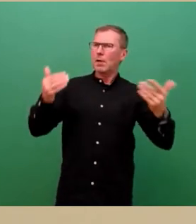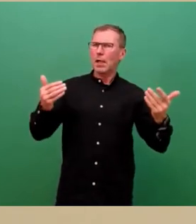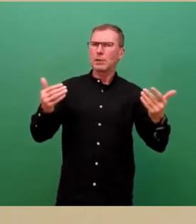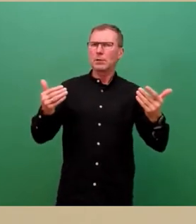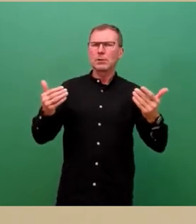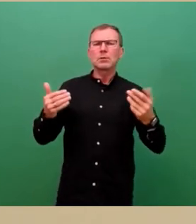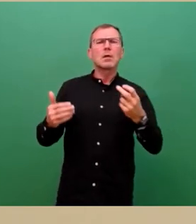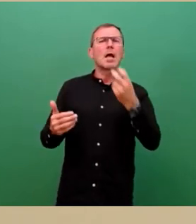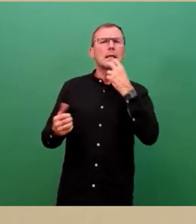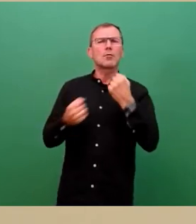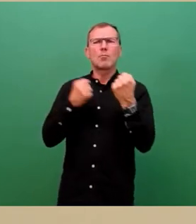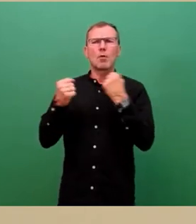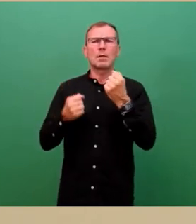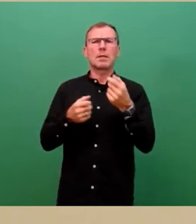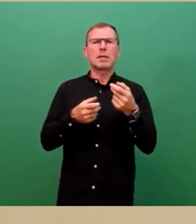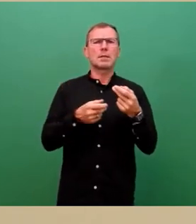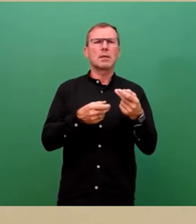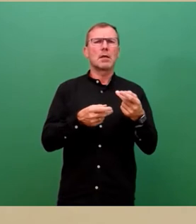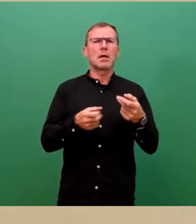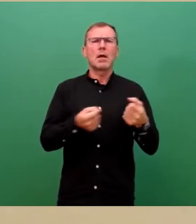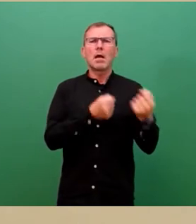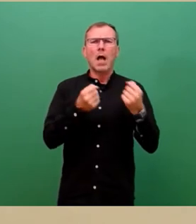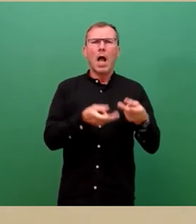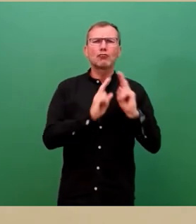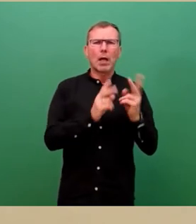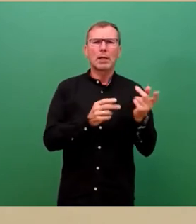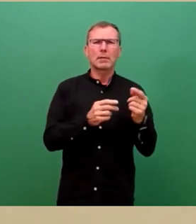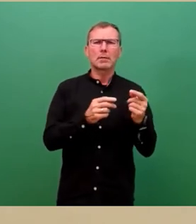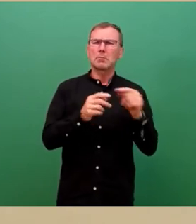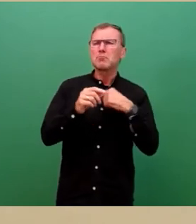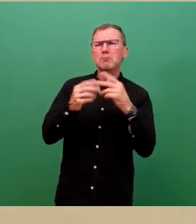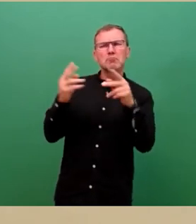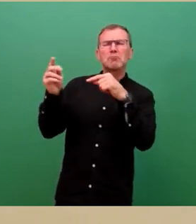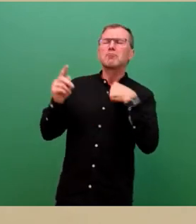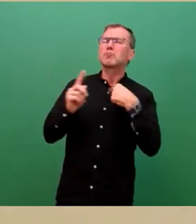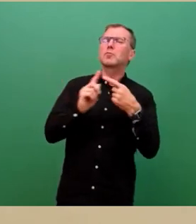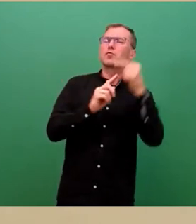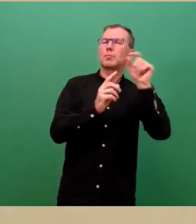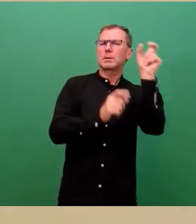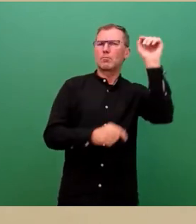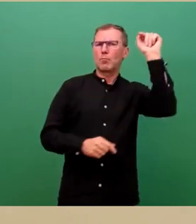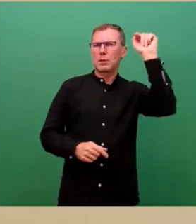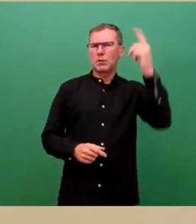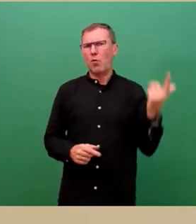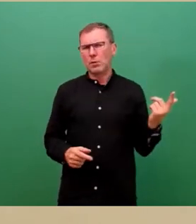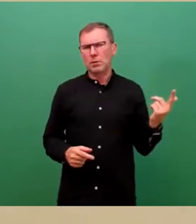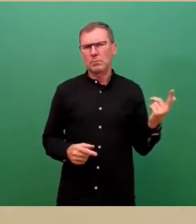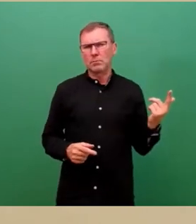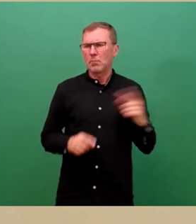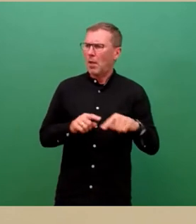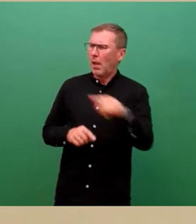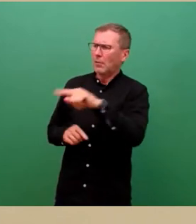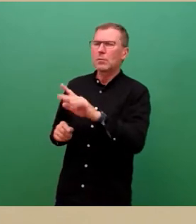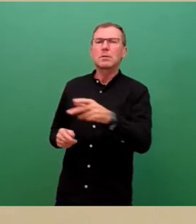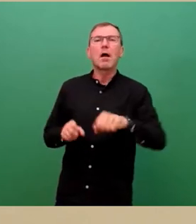Elektromobilität angeht, eine Vorrangstellung. Das kann man schon sagen. Zum Bike